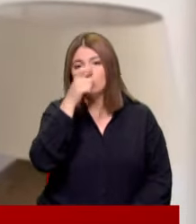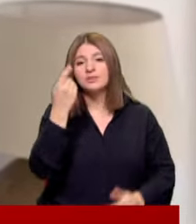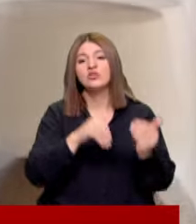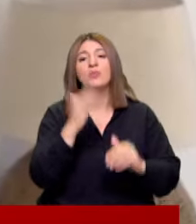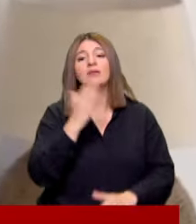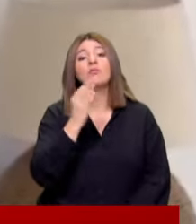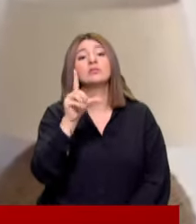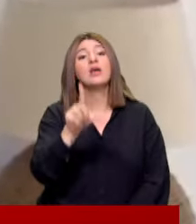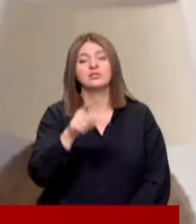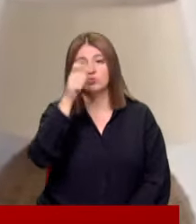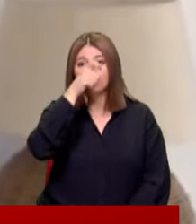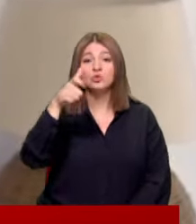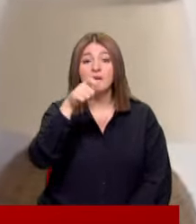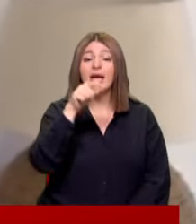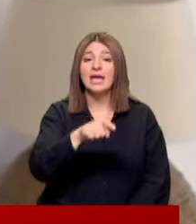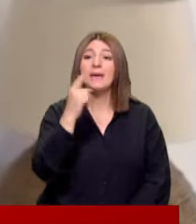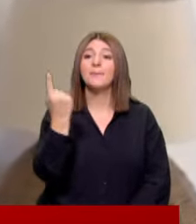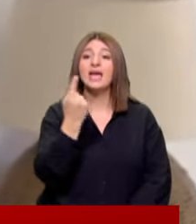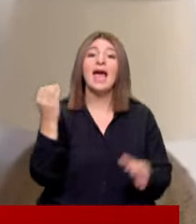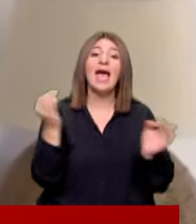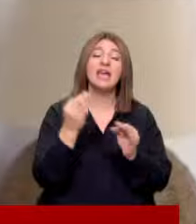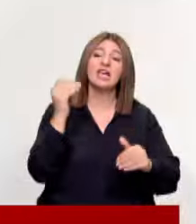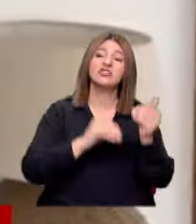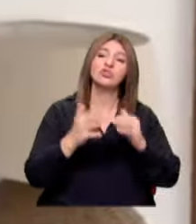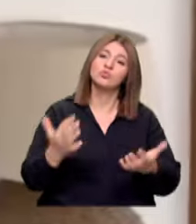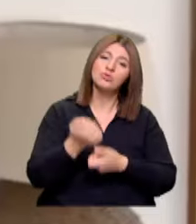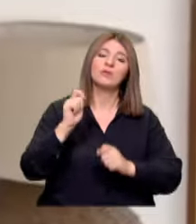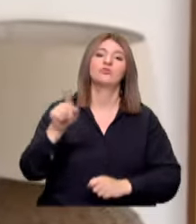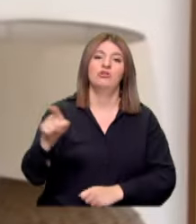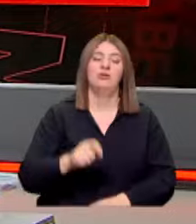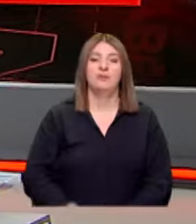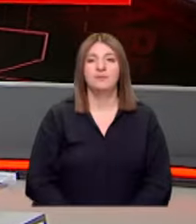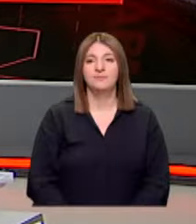seçime gitmeli, Türkiye'yi bir erken seçim kurtaracak